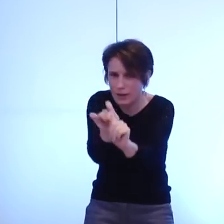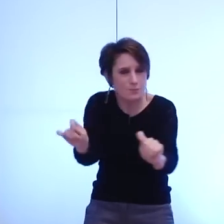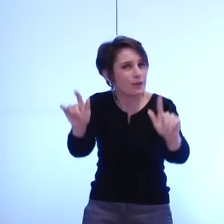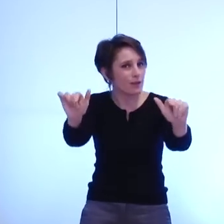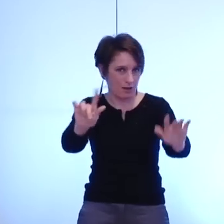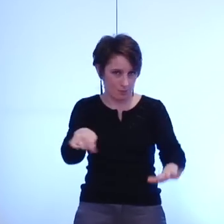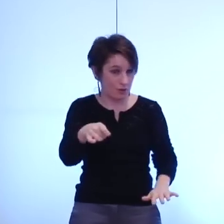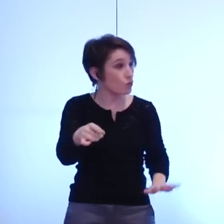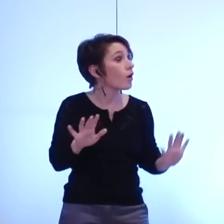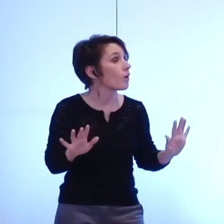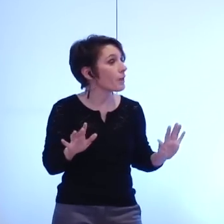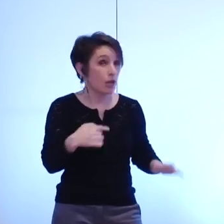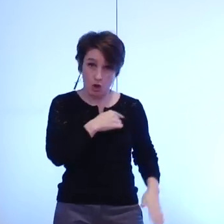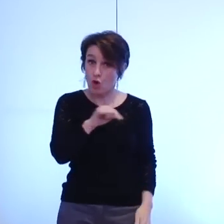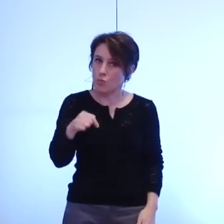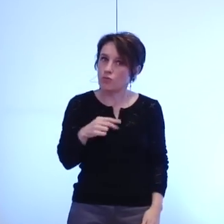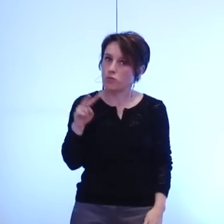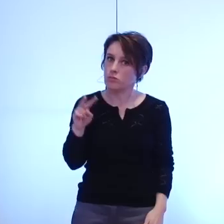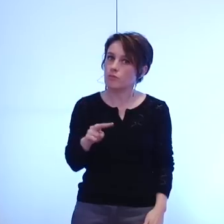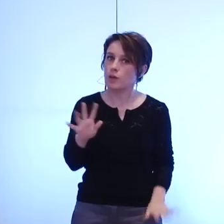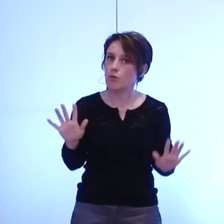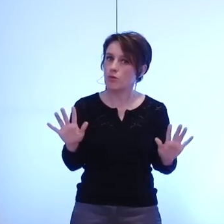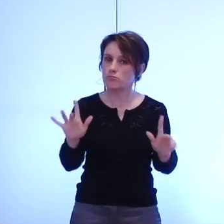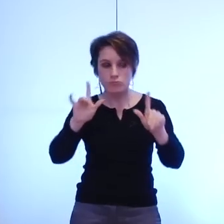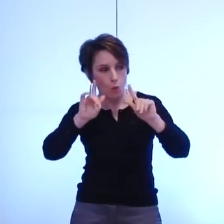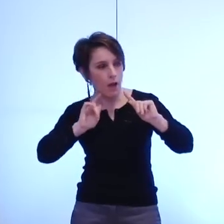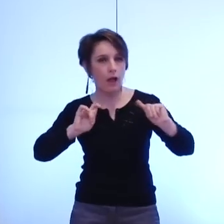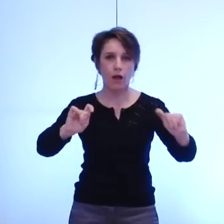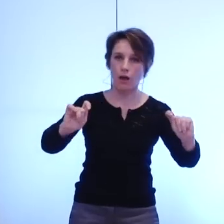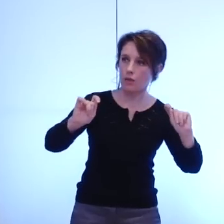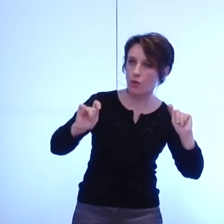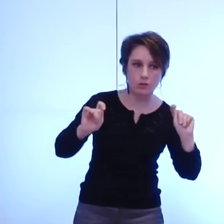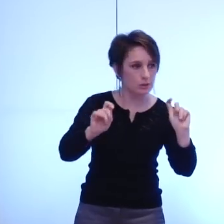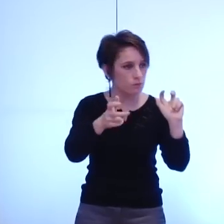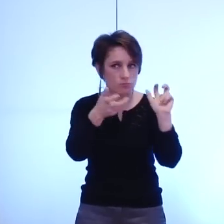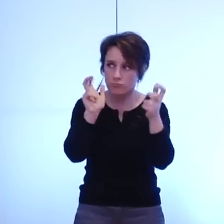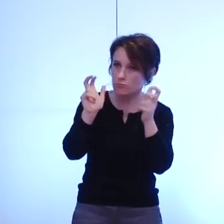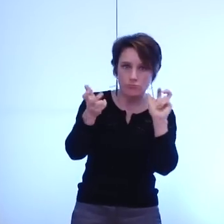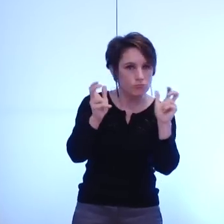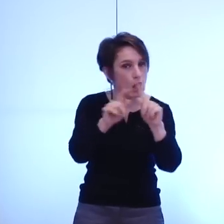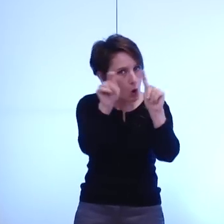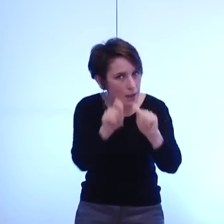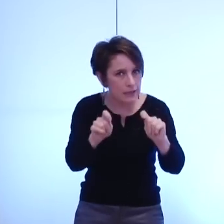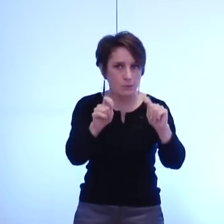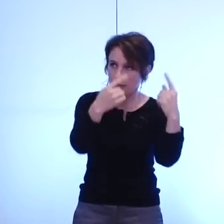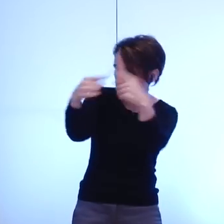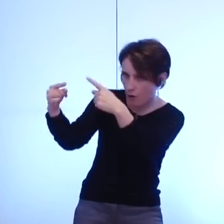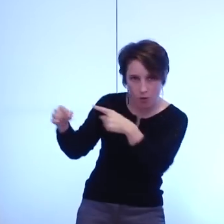part très attentifs à ce respect de la diversité